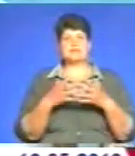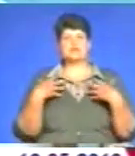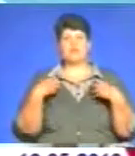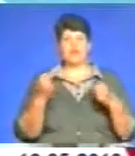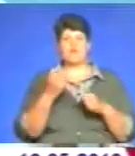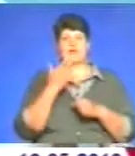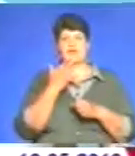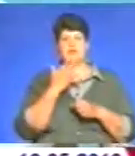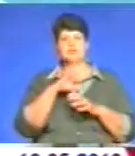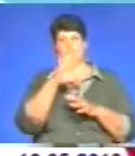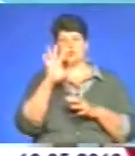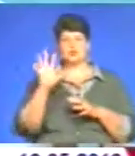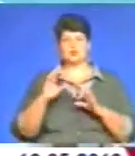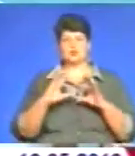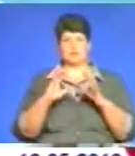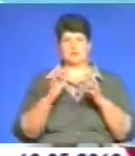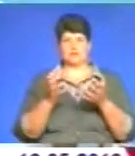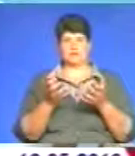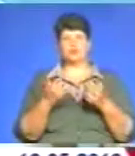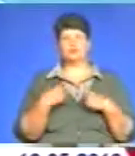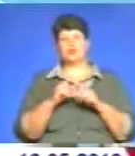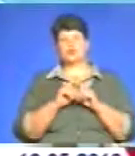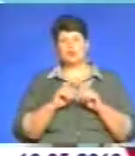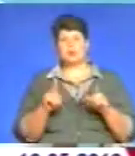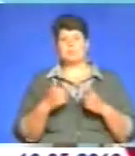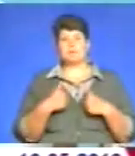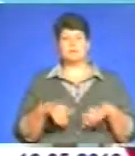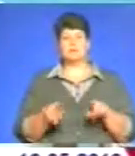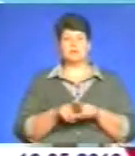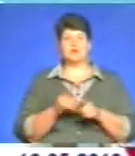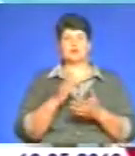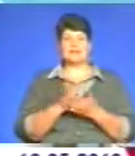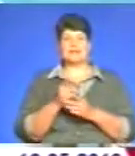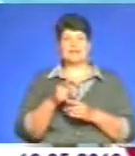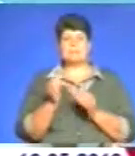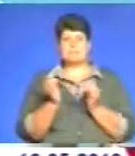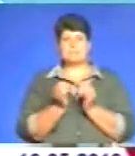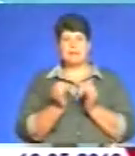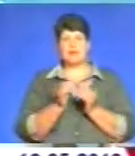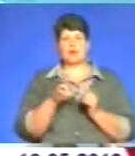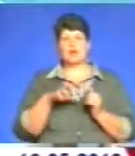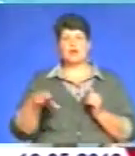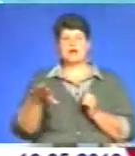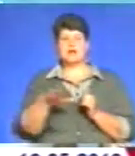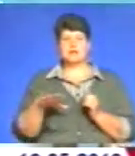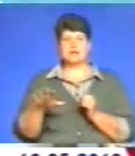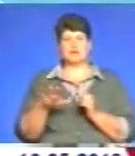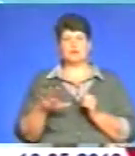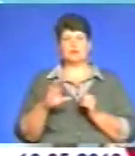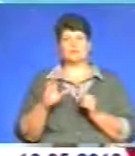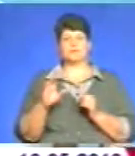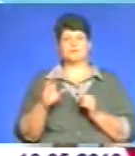нації усього світу. І, зокрема, ми так само є тією маленькою країною на кулі земля.